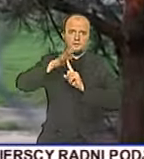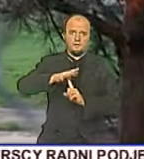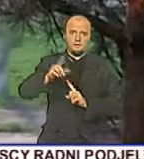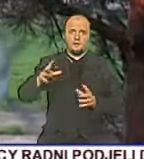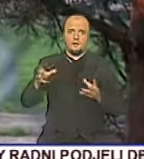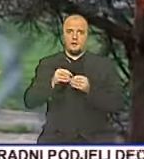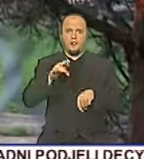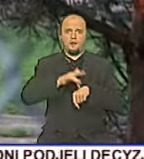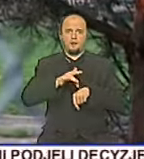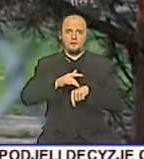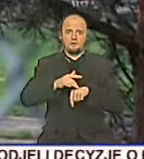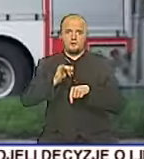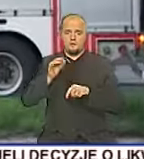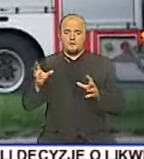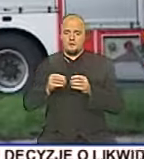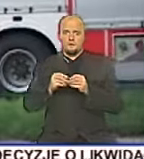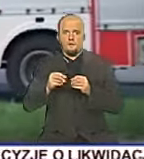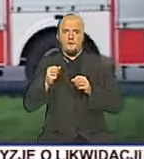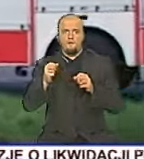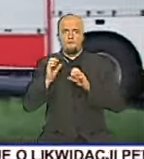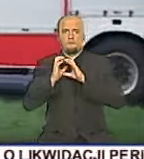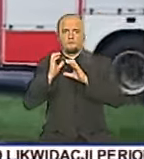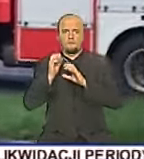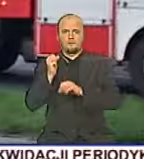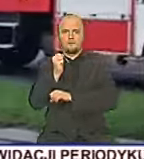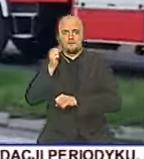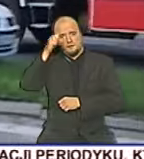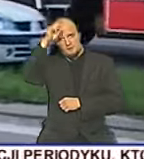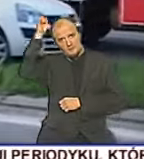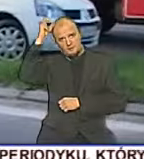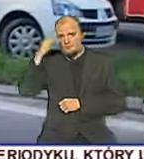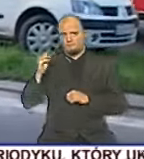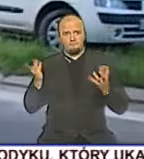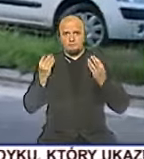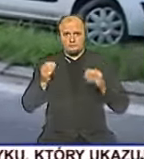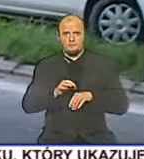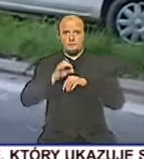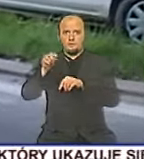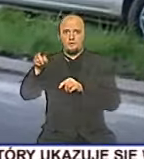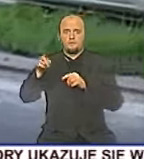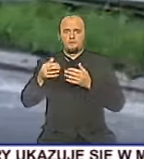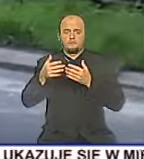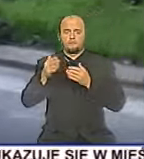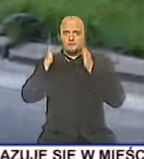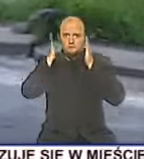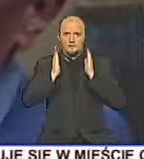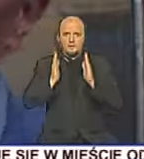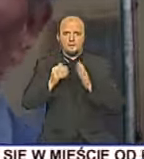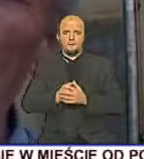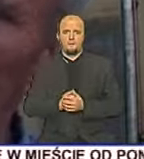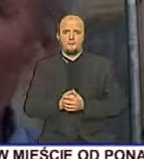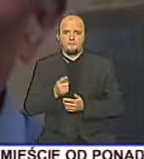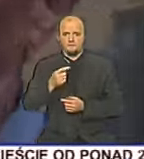lekarzami, którzy wozem strażackim zawieźli pacjenta do oddalonego o kilkaset metrów szpitala. Jest kuriozum, że